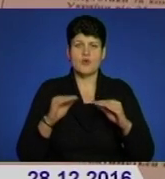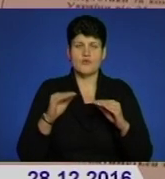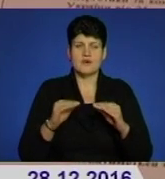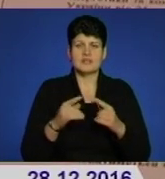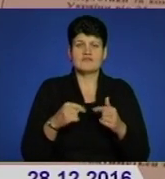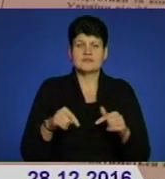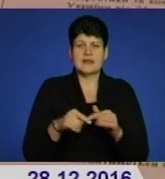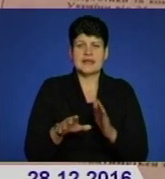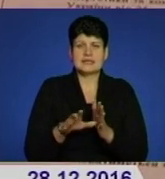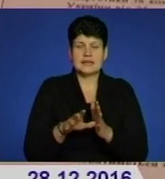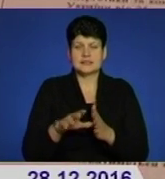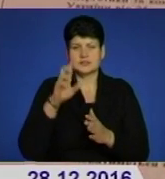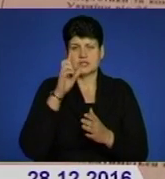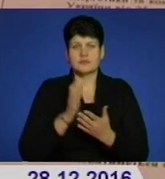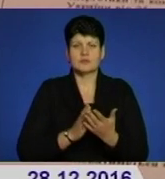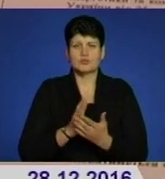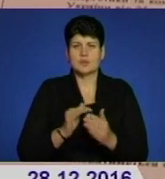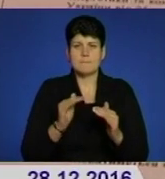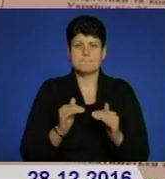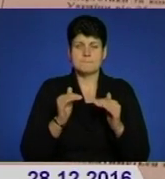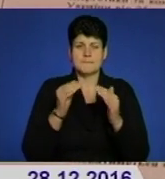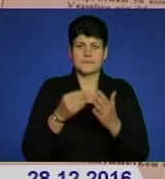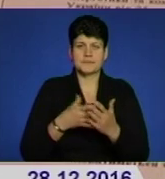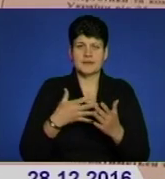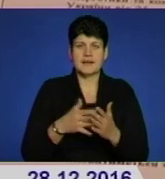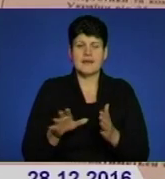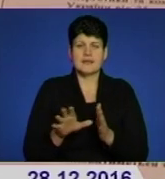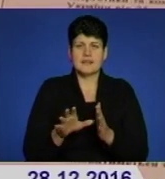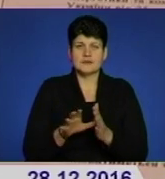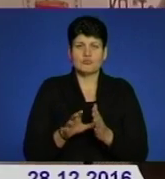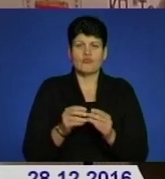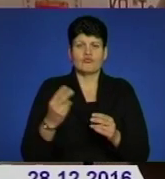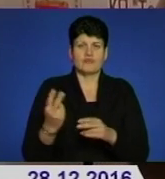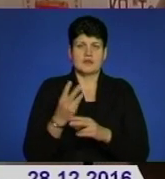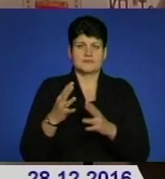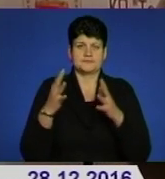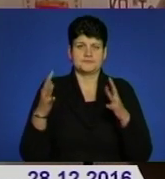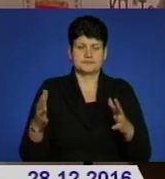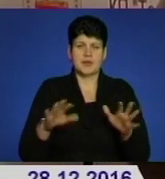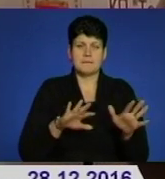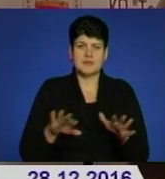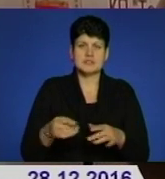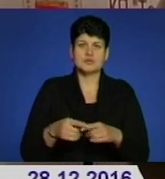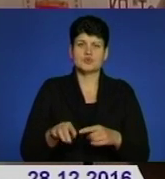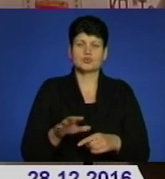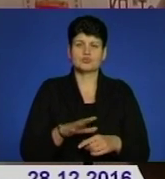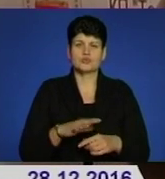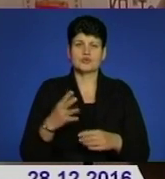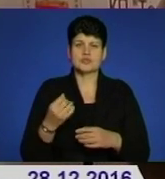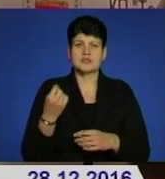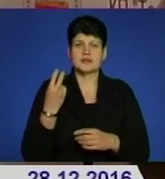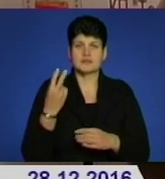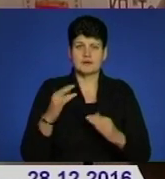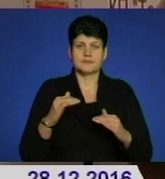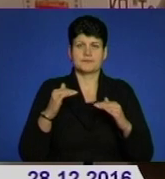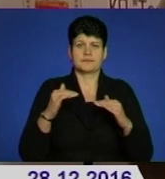енергетики та комунальних послуг підняла тариф на електроенергію більш ніж удвічі. Після цього відбулося ще два етапи